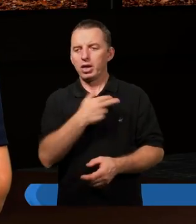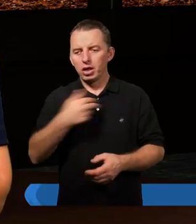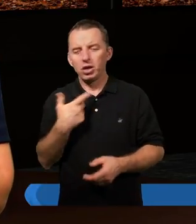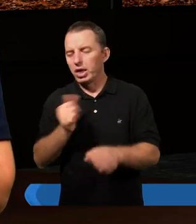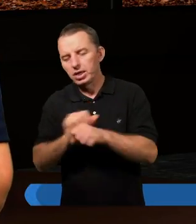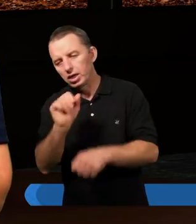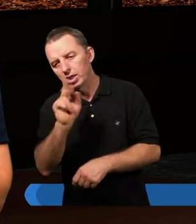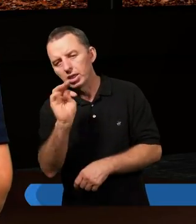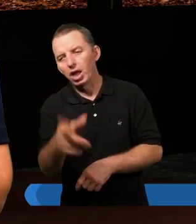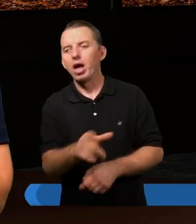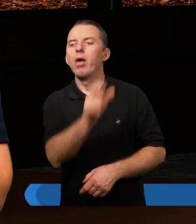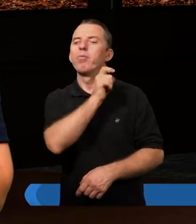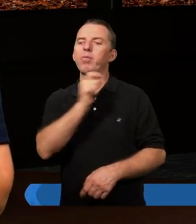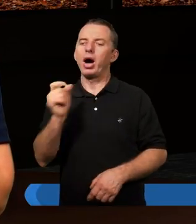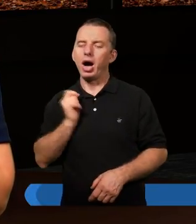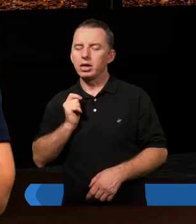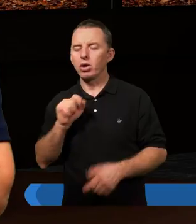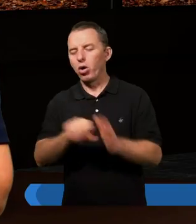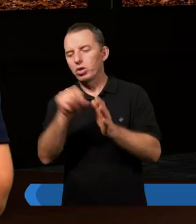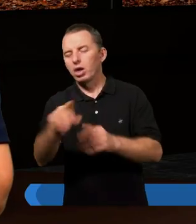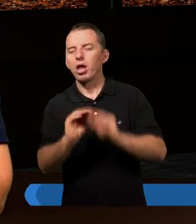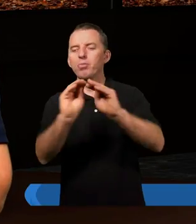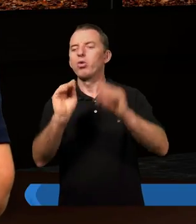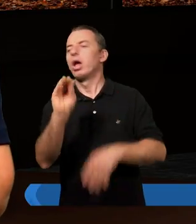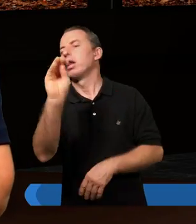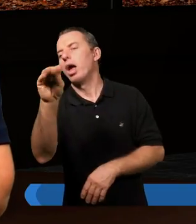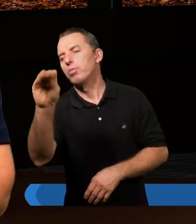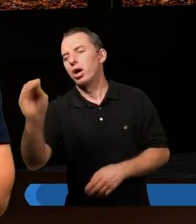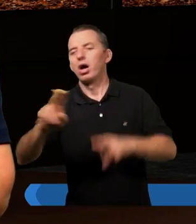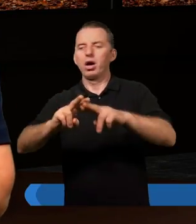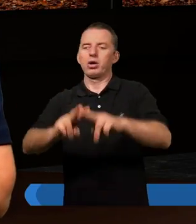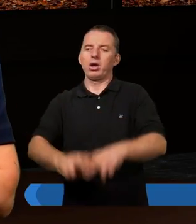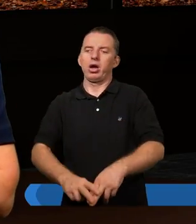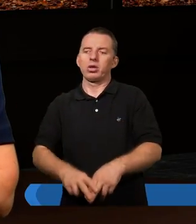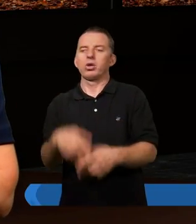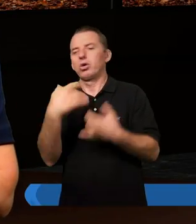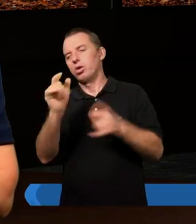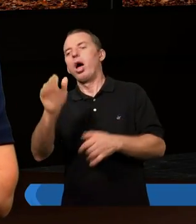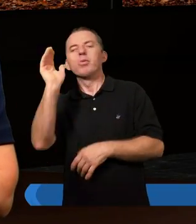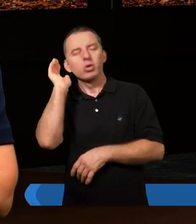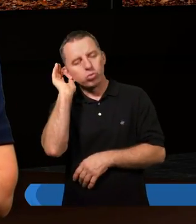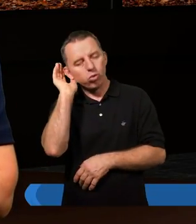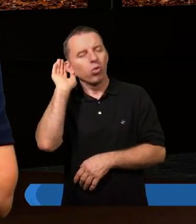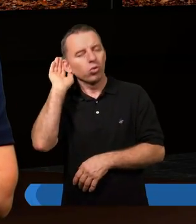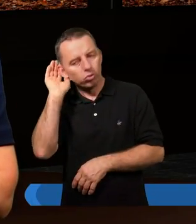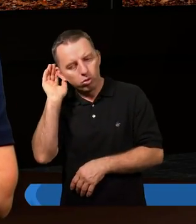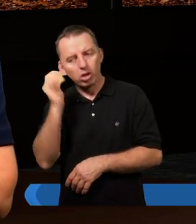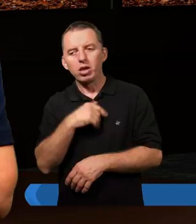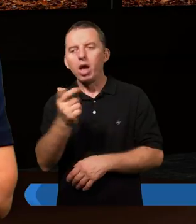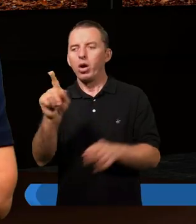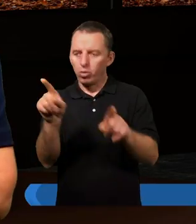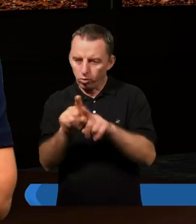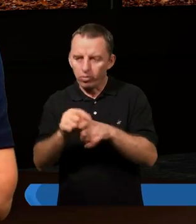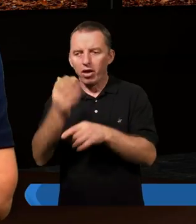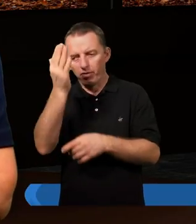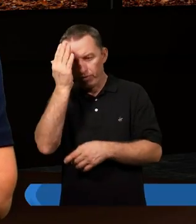nie jest tak, że pastor jest od tego, żeby pouczać, żeby napominać, a reszta, czyli laikat, żeby słuchać. I ja troszkę znam Biblię, ale ja nie jestem